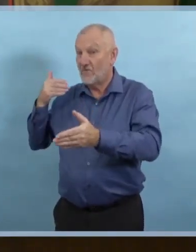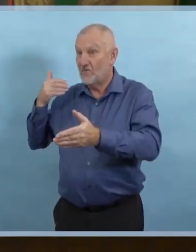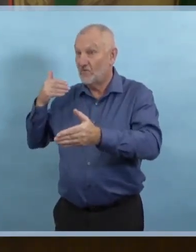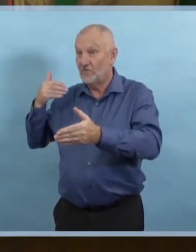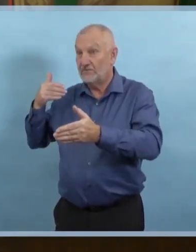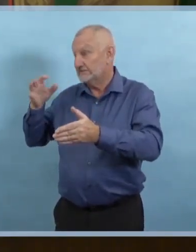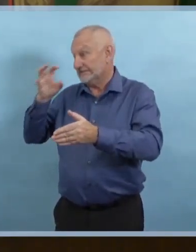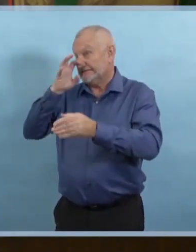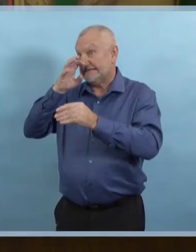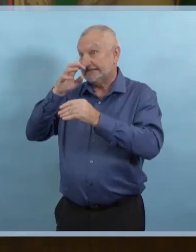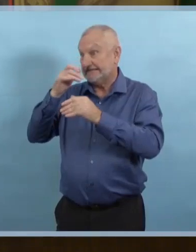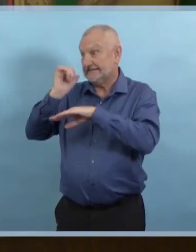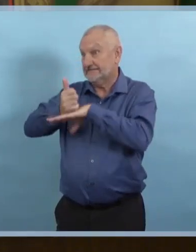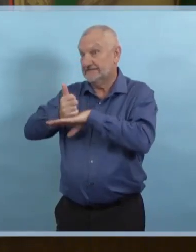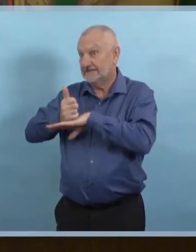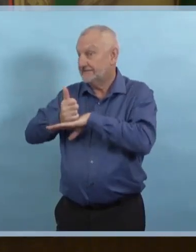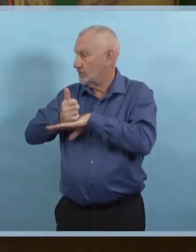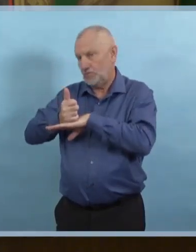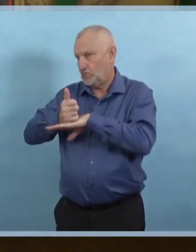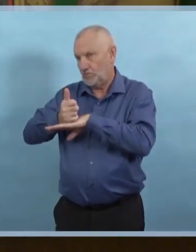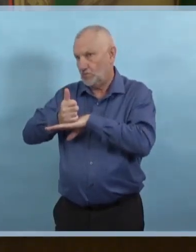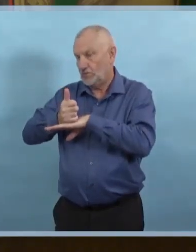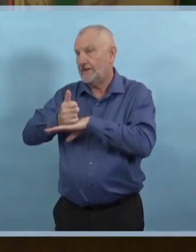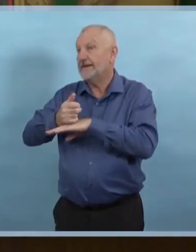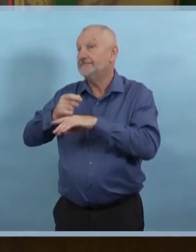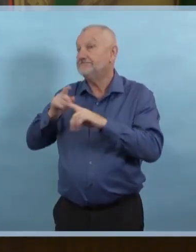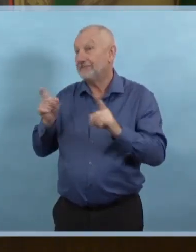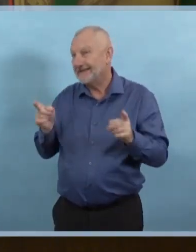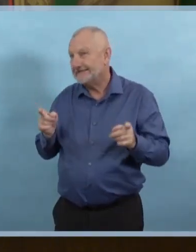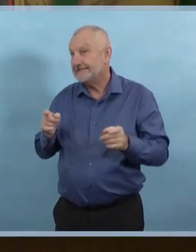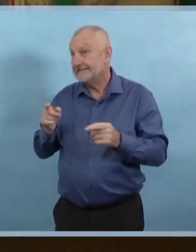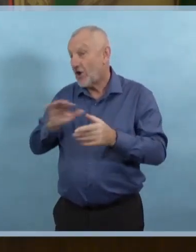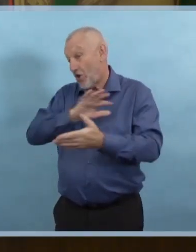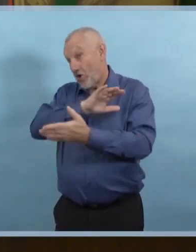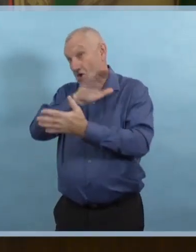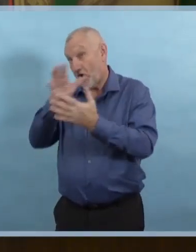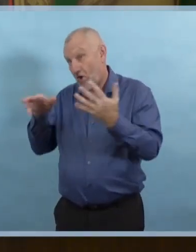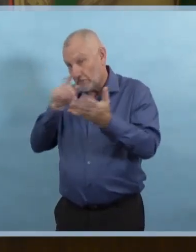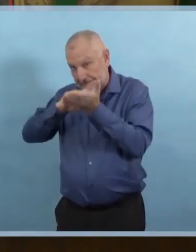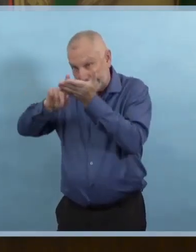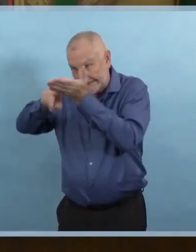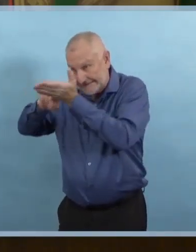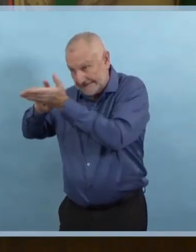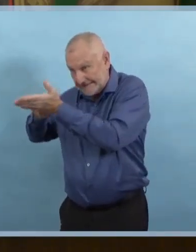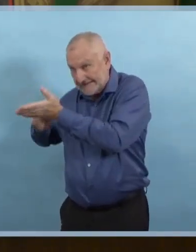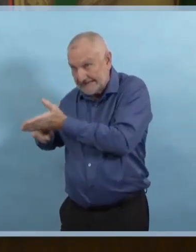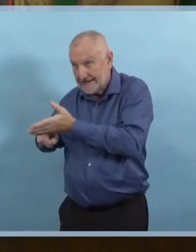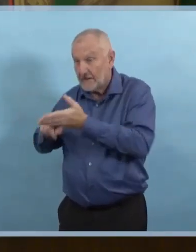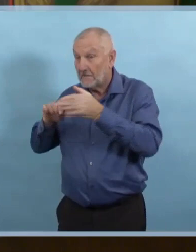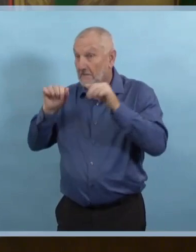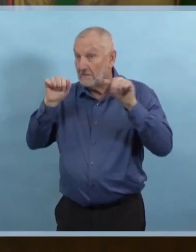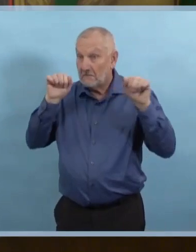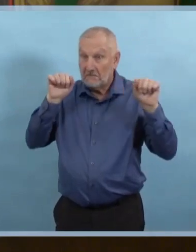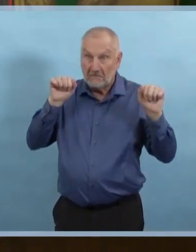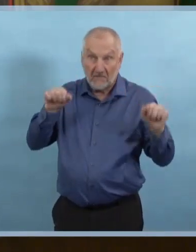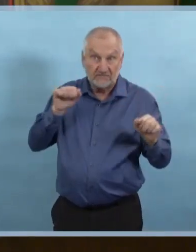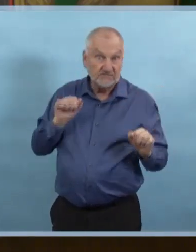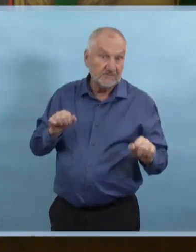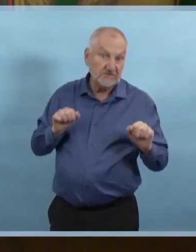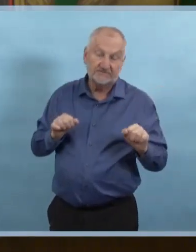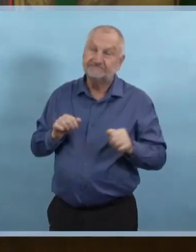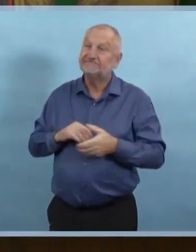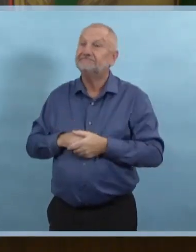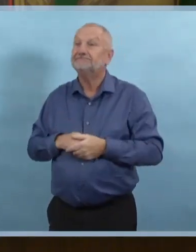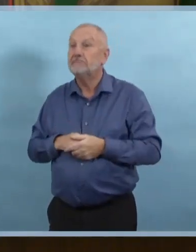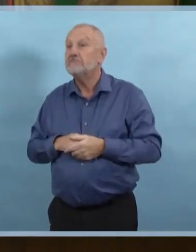ordres, mais nous examinons ces possibilités. Nous voulons augmenter les mesures d'application et c'est aussi un